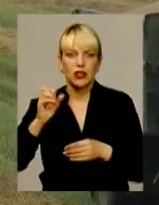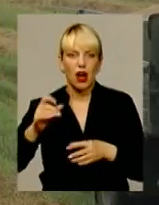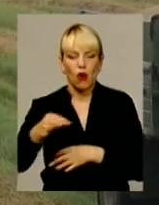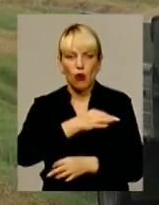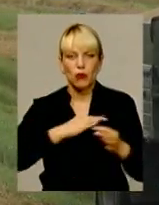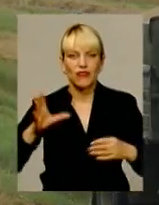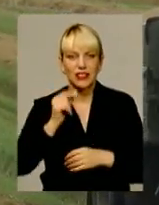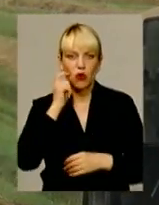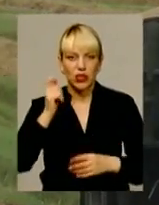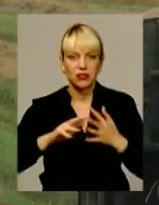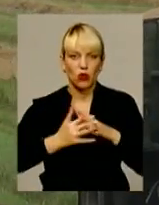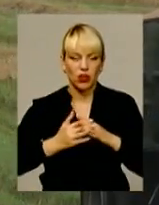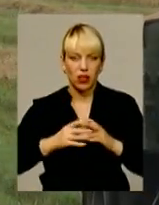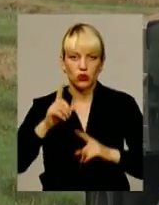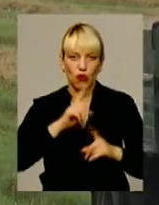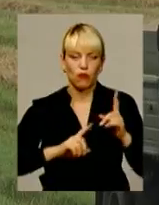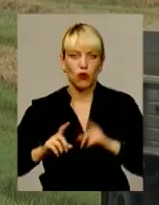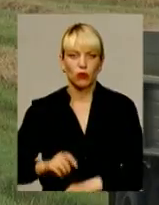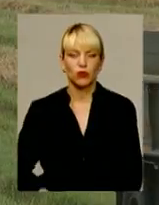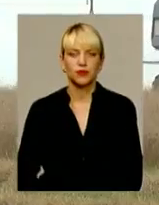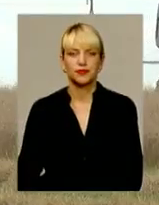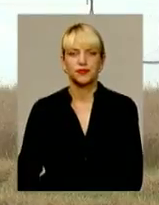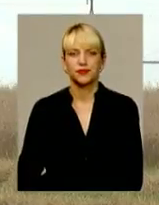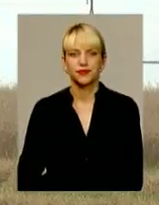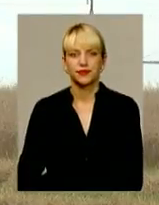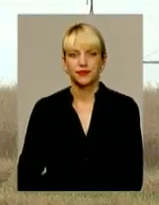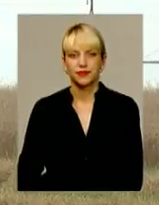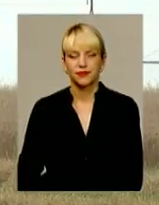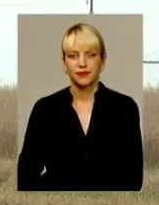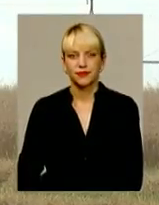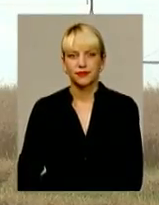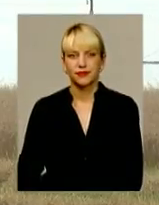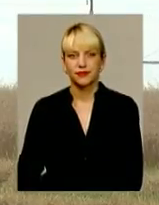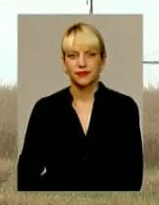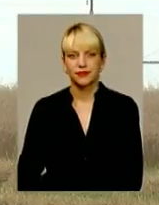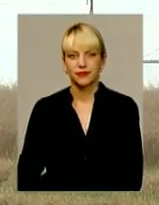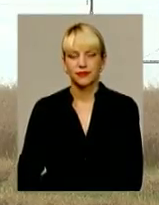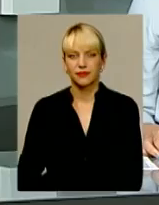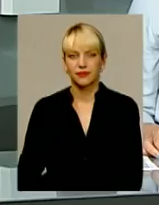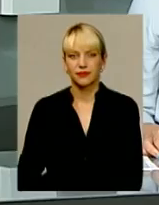Всеукраїнського аграрного форуму. Анна Михайловська, Володимир Саприкін для інформаційного випуску.